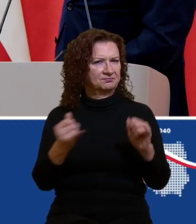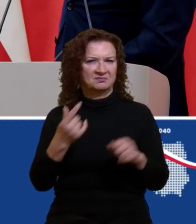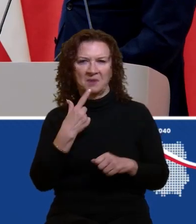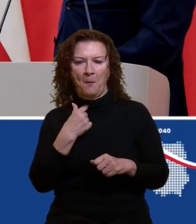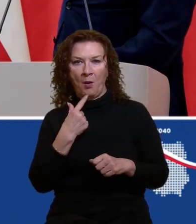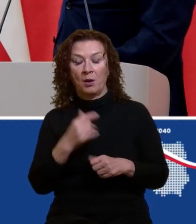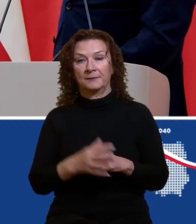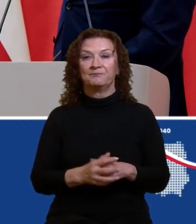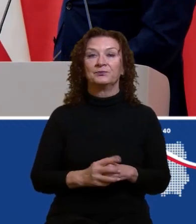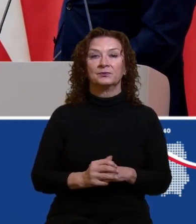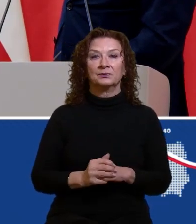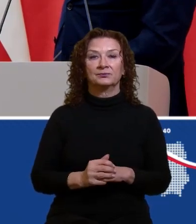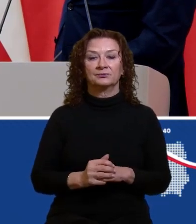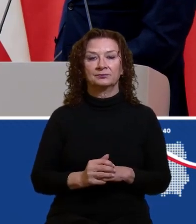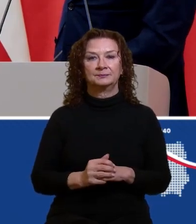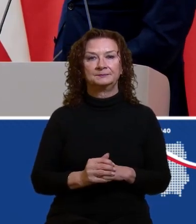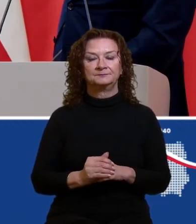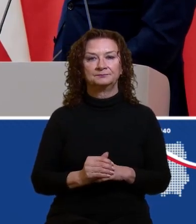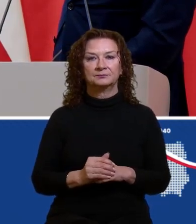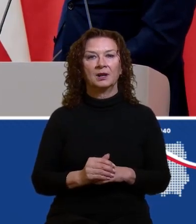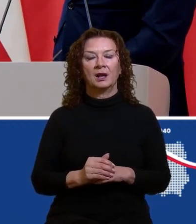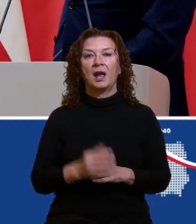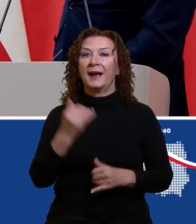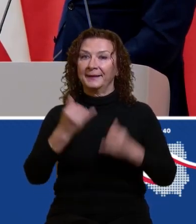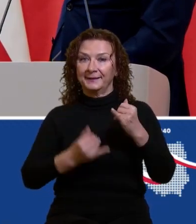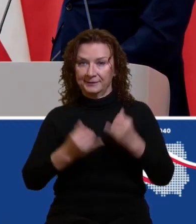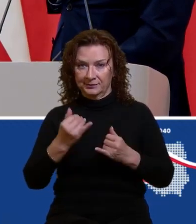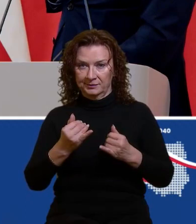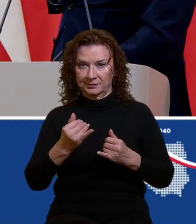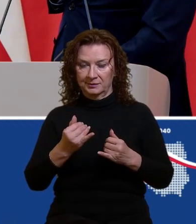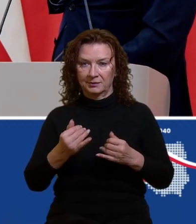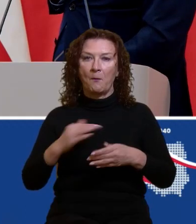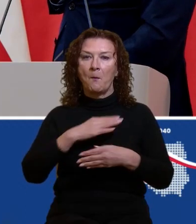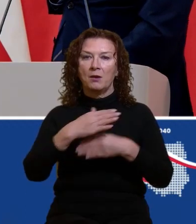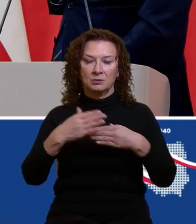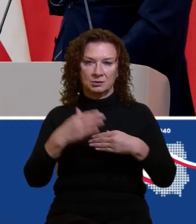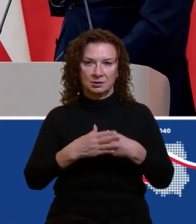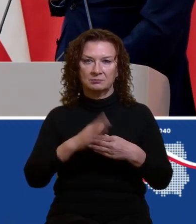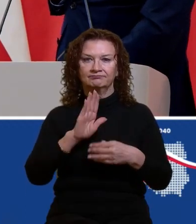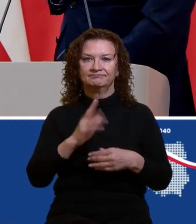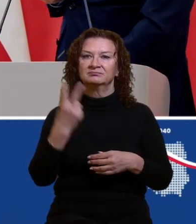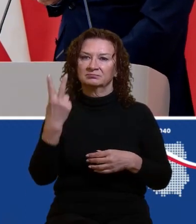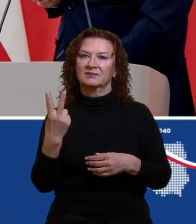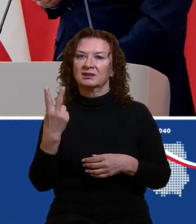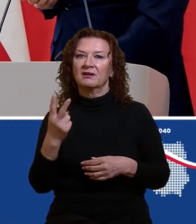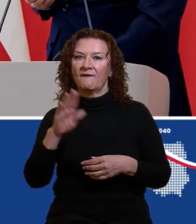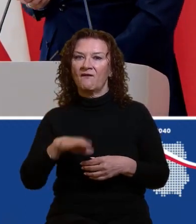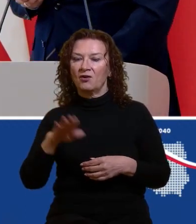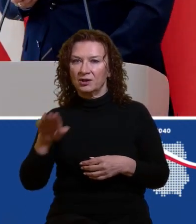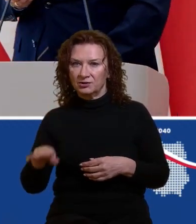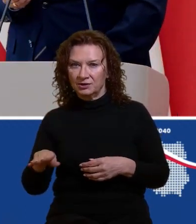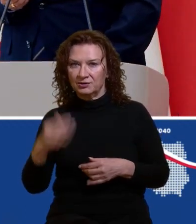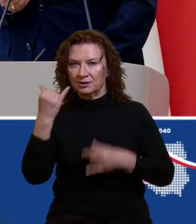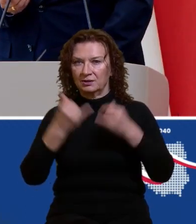różnica robi się dla małżonków z dwójką dzieci dużo większa w momencie wprowadzenia